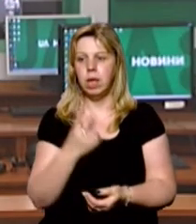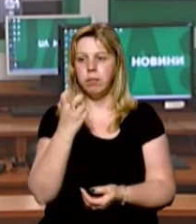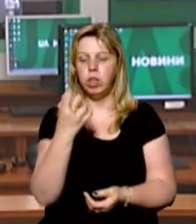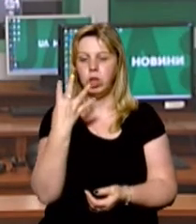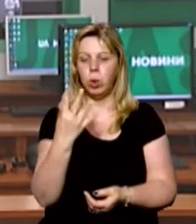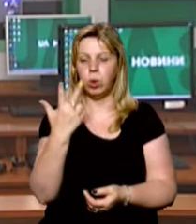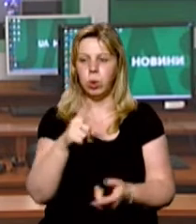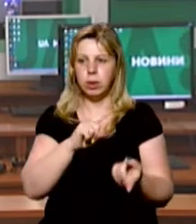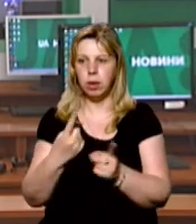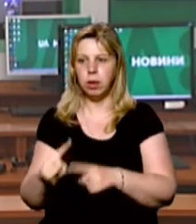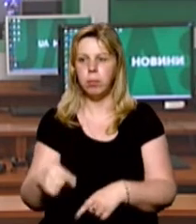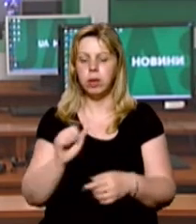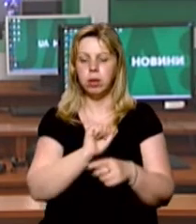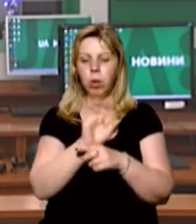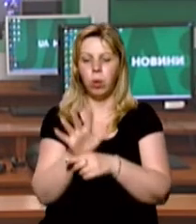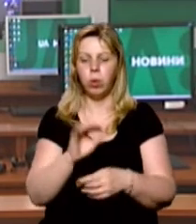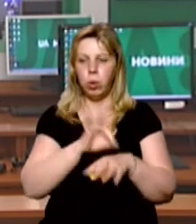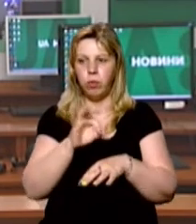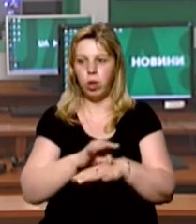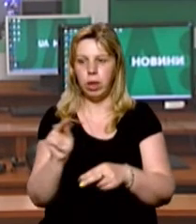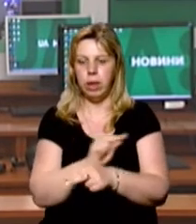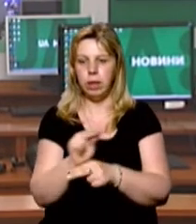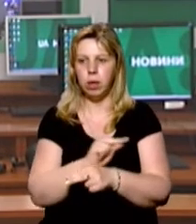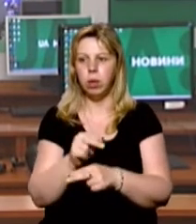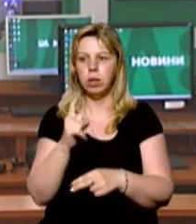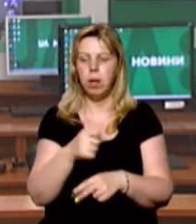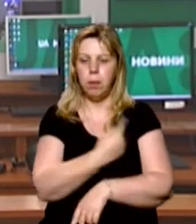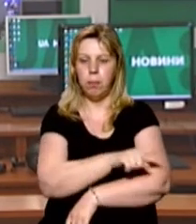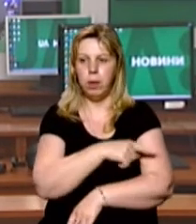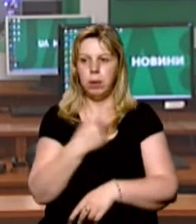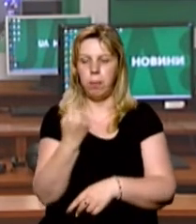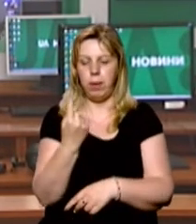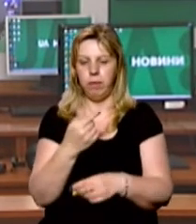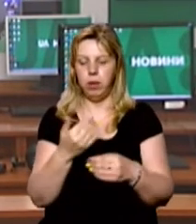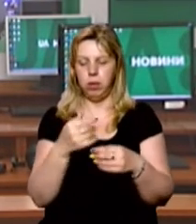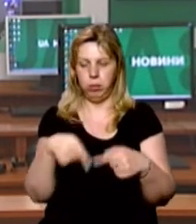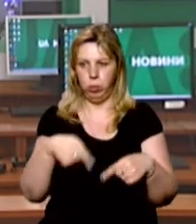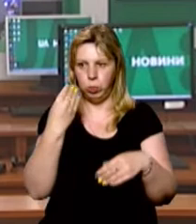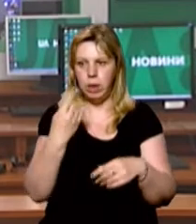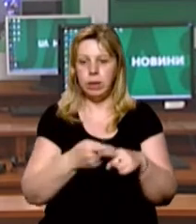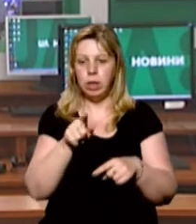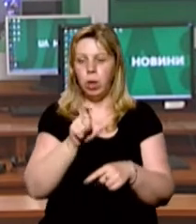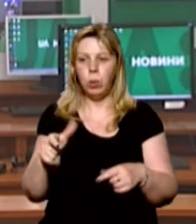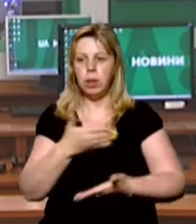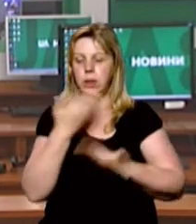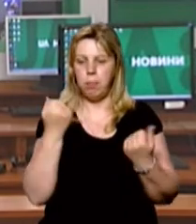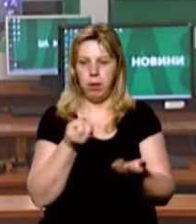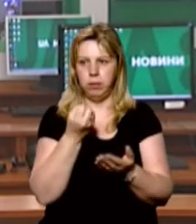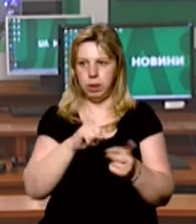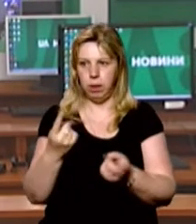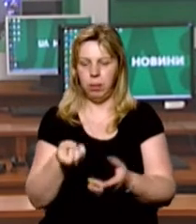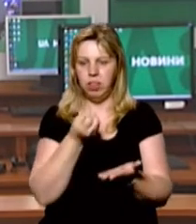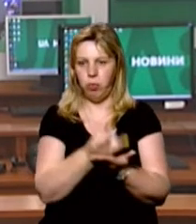243 закарпатців із коронавірусною хворобою лікуються за межами медзакладів першої хвилі. Тобто це ті люди, які не перебувають в